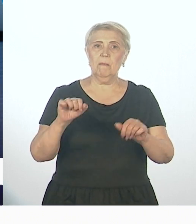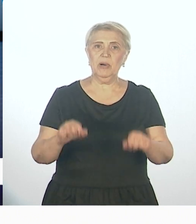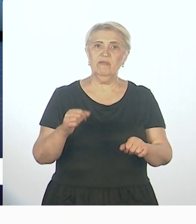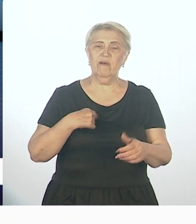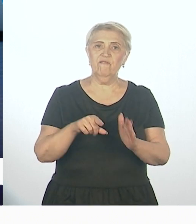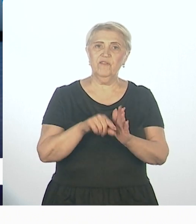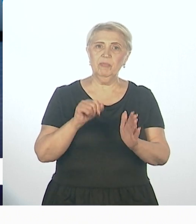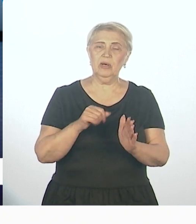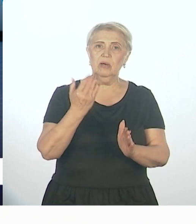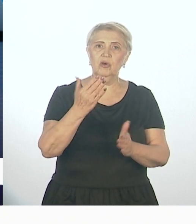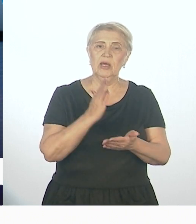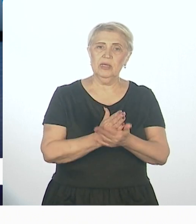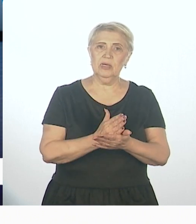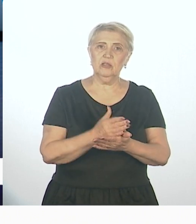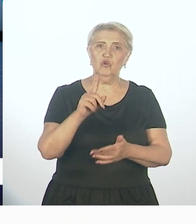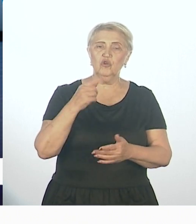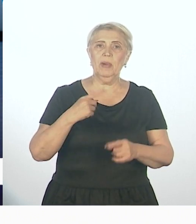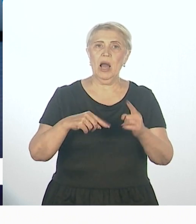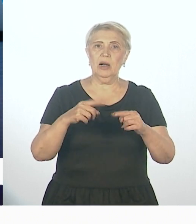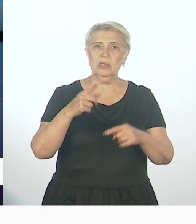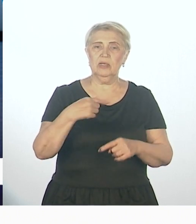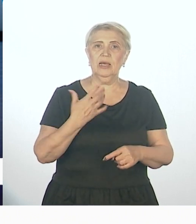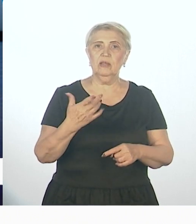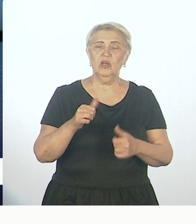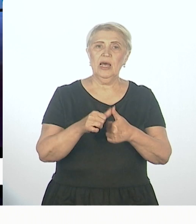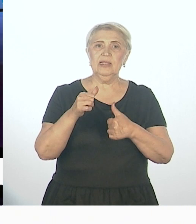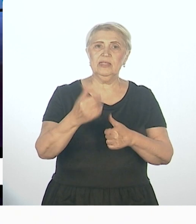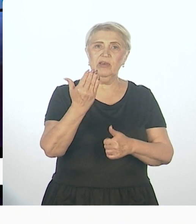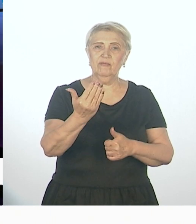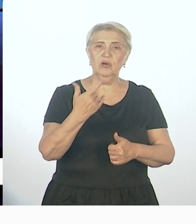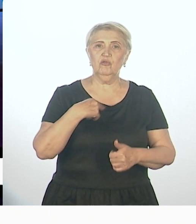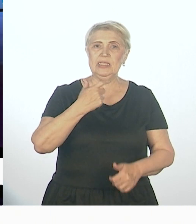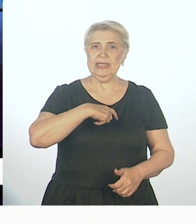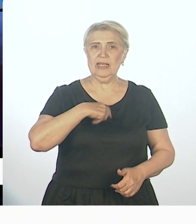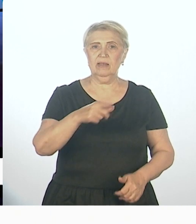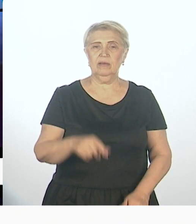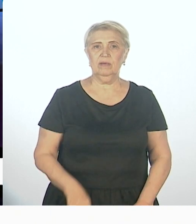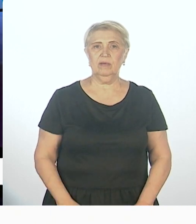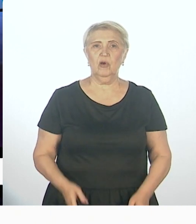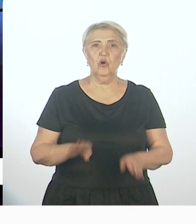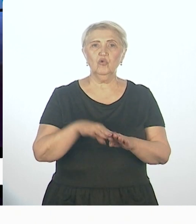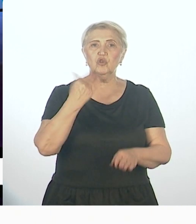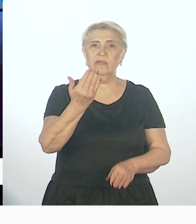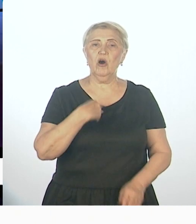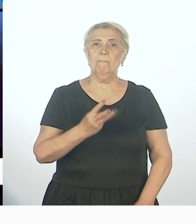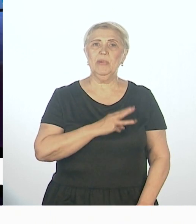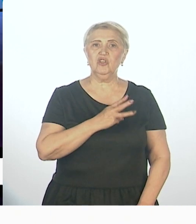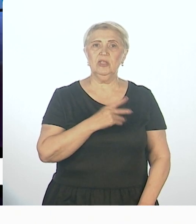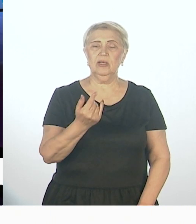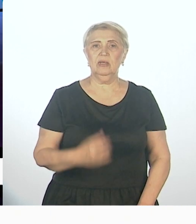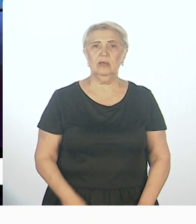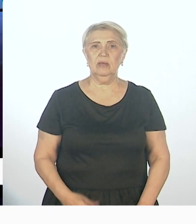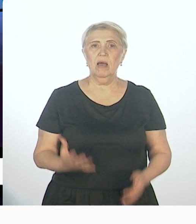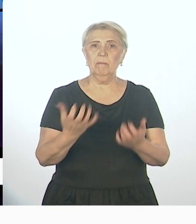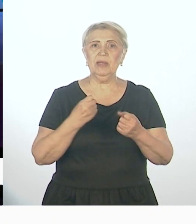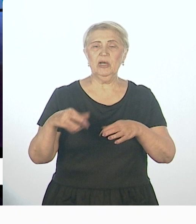То есть родители вместе с ребенком на основании его, как бы сказать, состояния и вот тоже пожелания и волеизъявления принимают